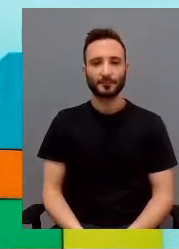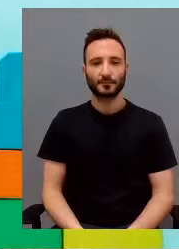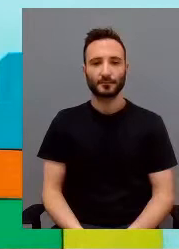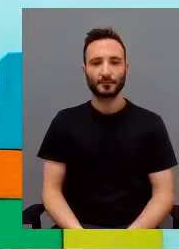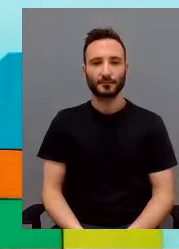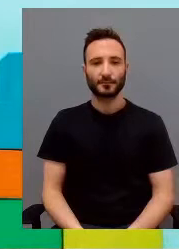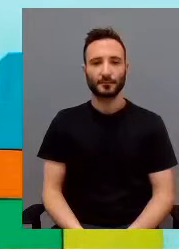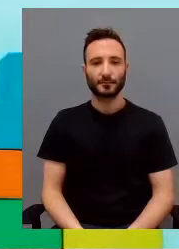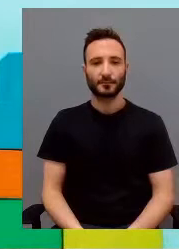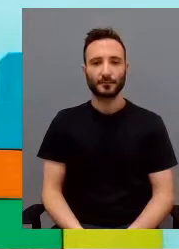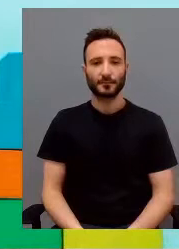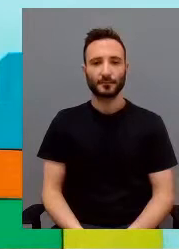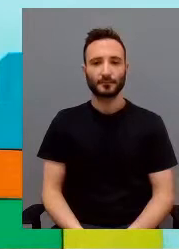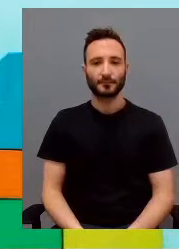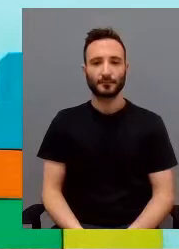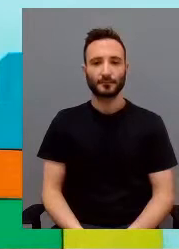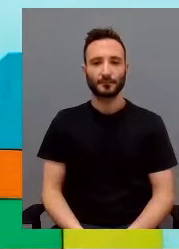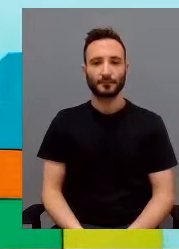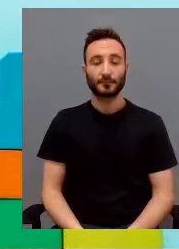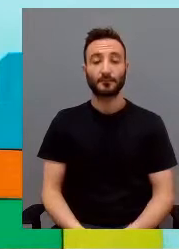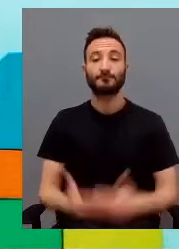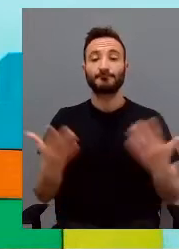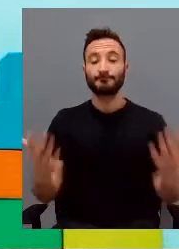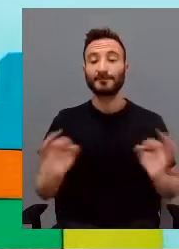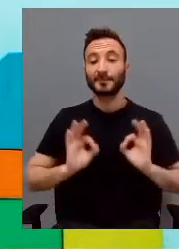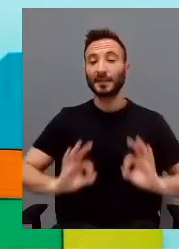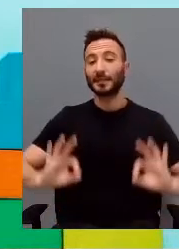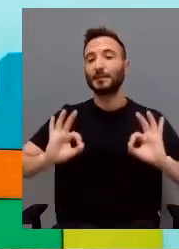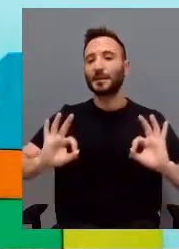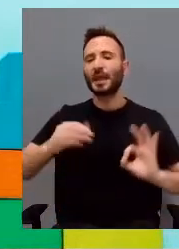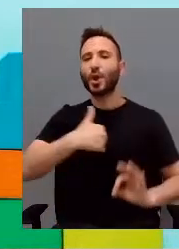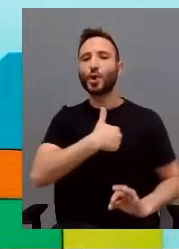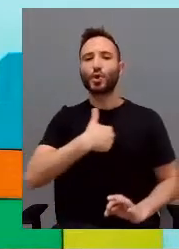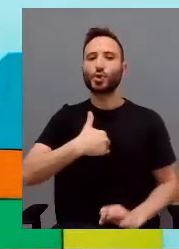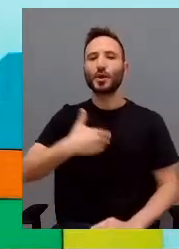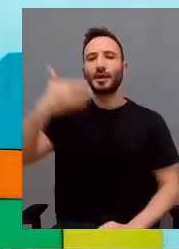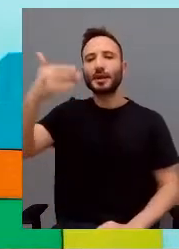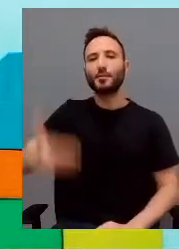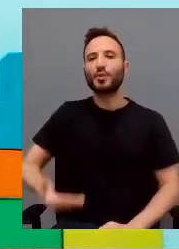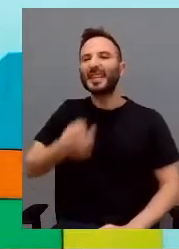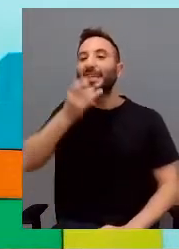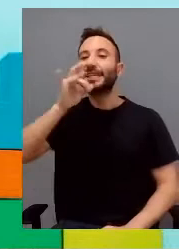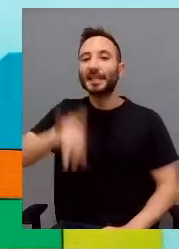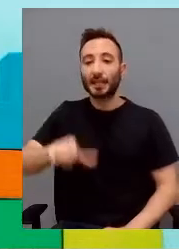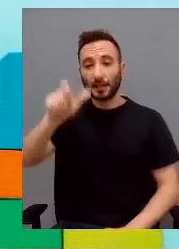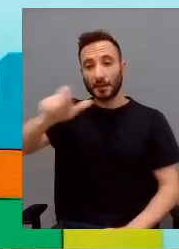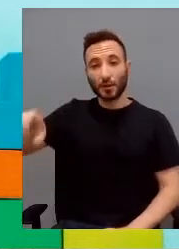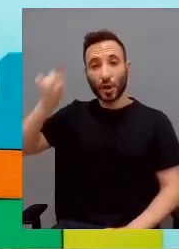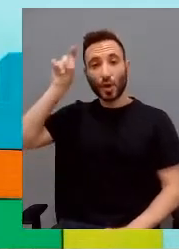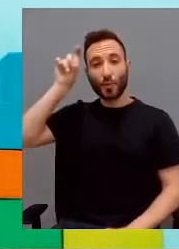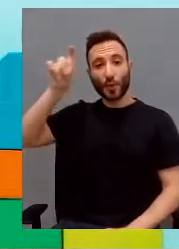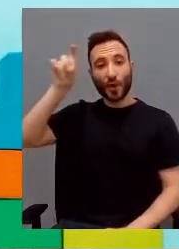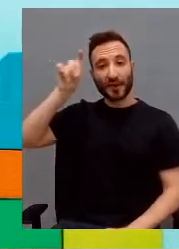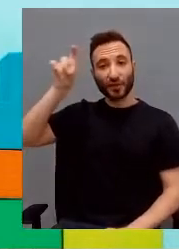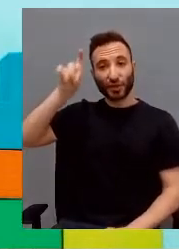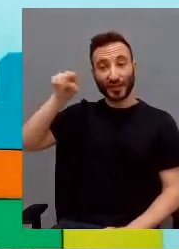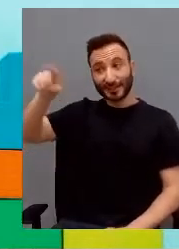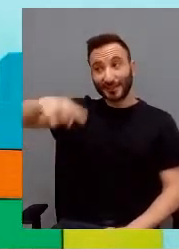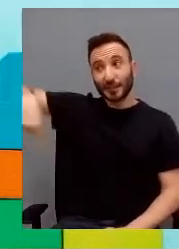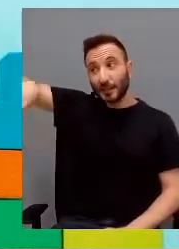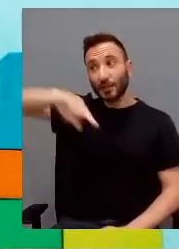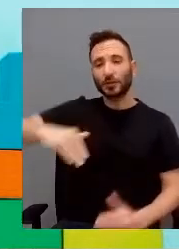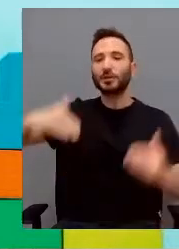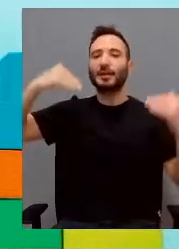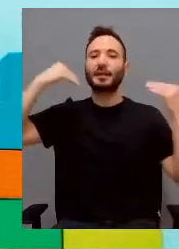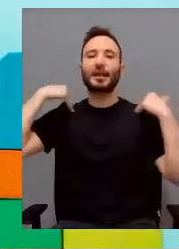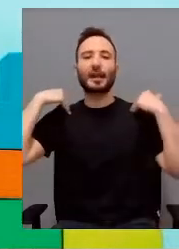lavoro ai ragazzi. In particolare hanno un ruolo fondamentale che maestri d'opera, è a i che insegnano